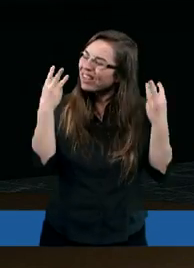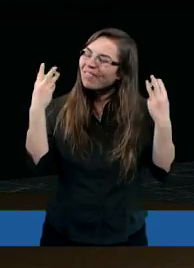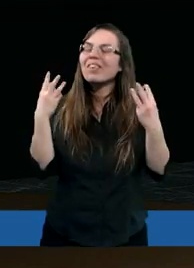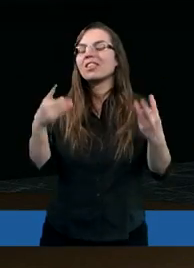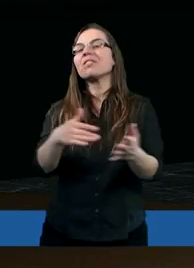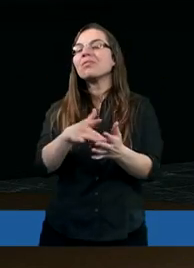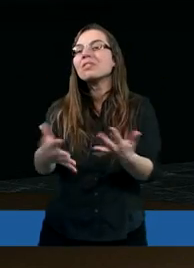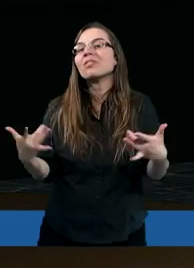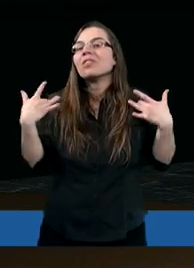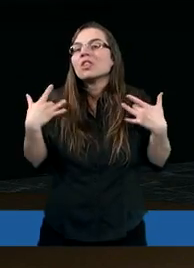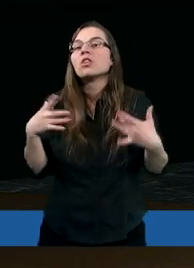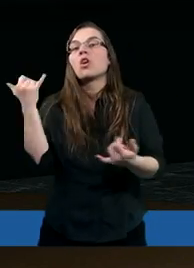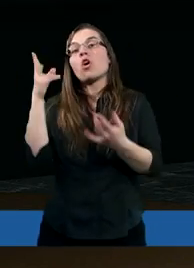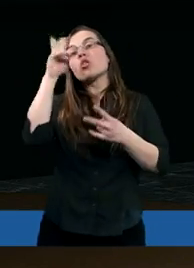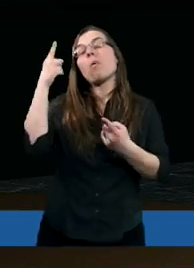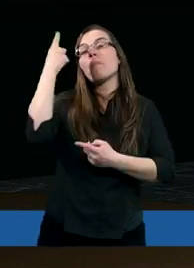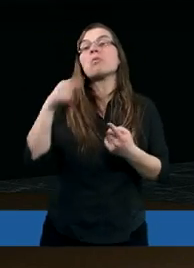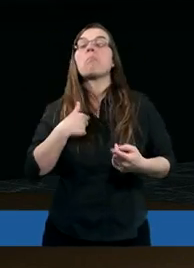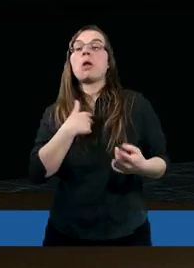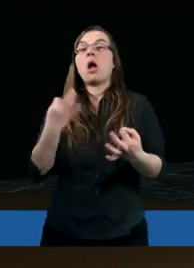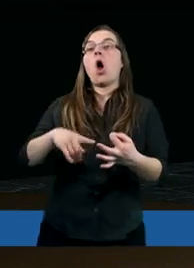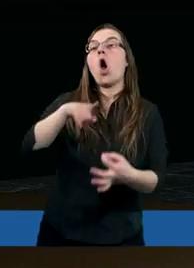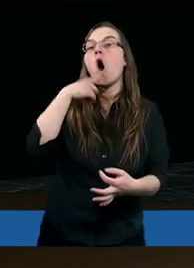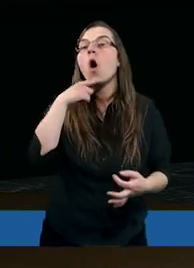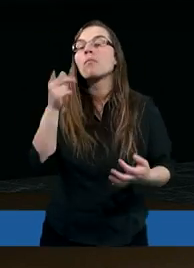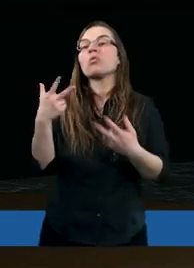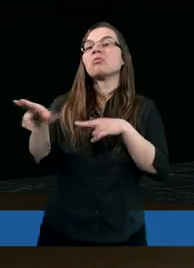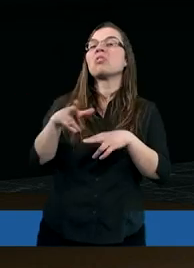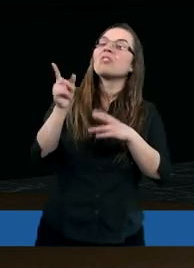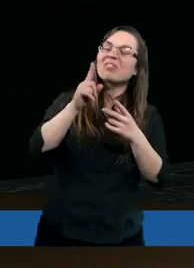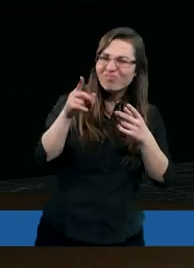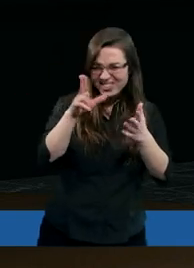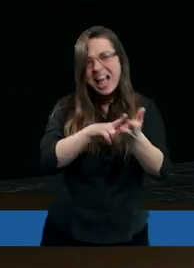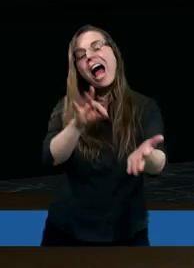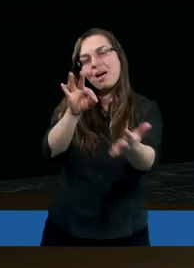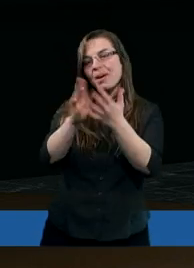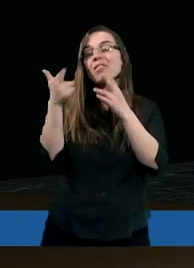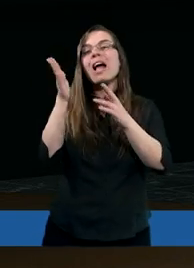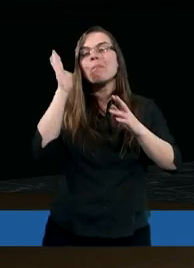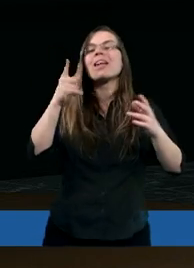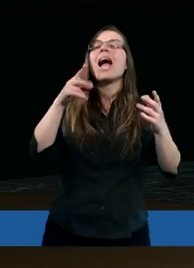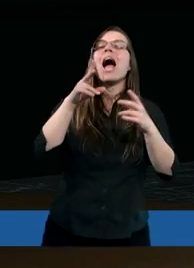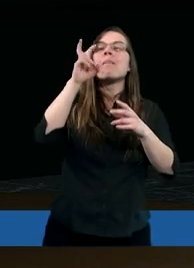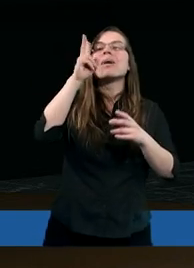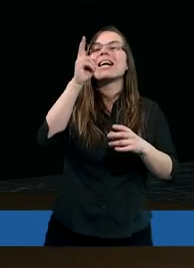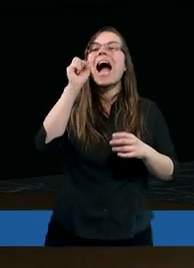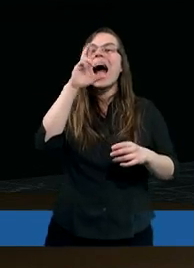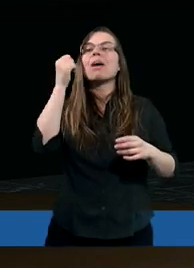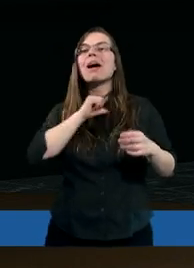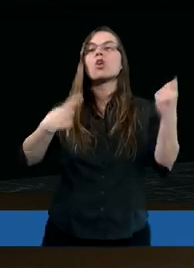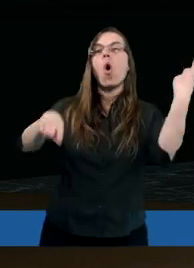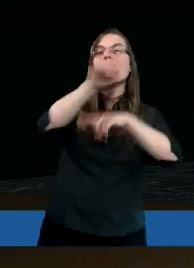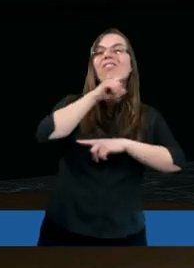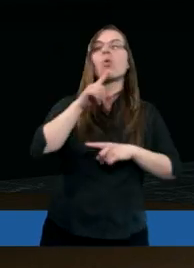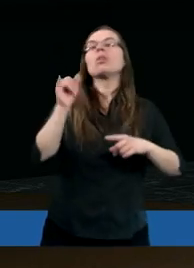życiu, no bo ktoś myśli, że jak ktoś mnie dzisiaj okłamał, że to nie wróci. Ja i tak to kiedyś wróci, kiedyś to tak jak zatoczy